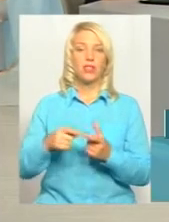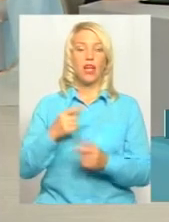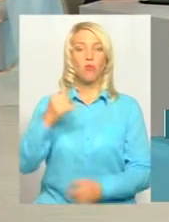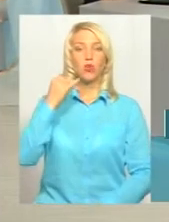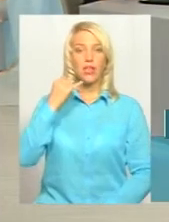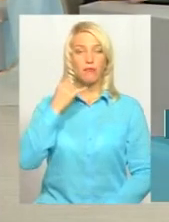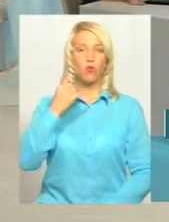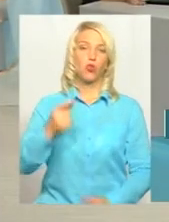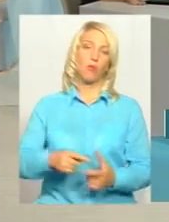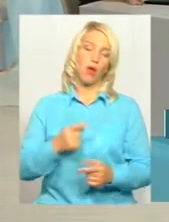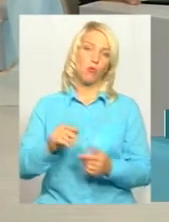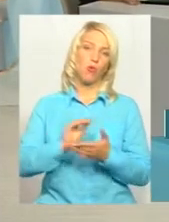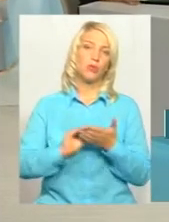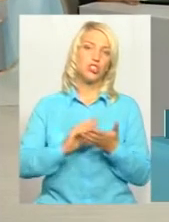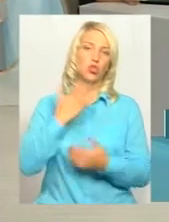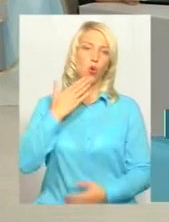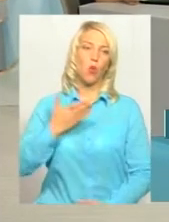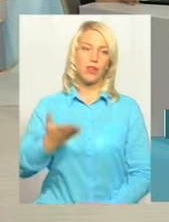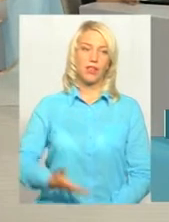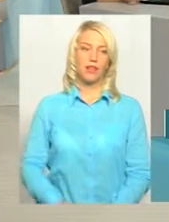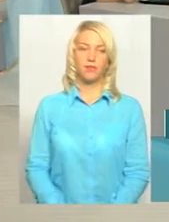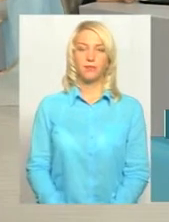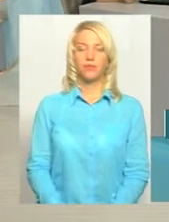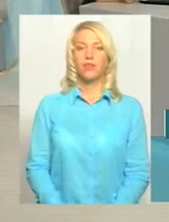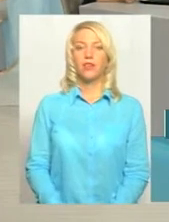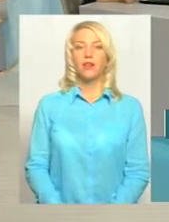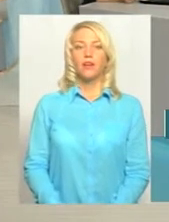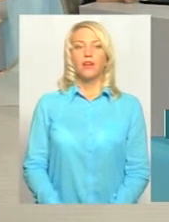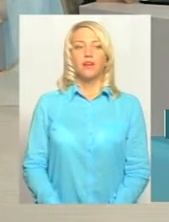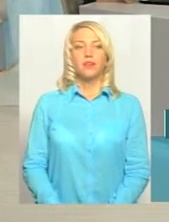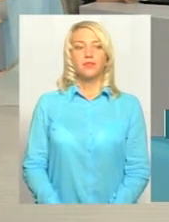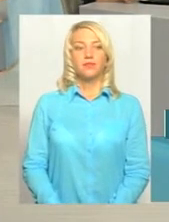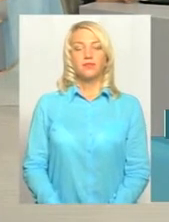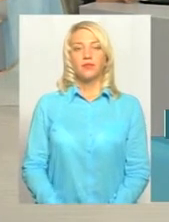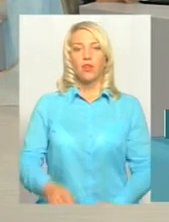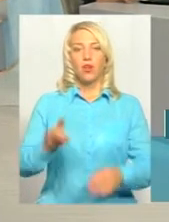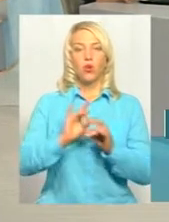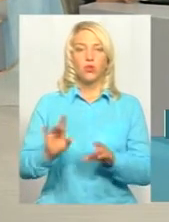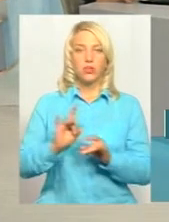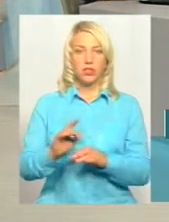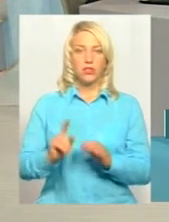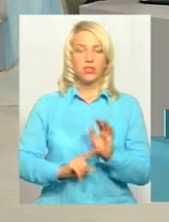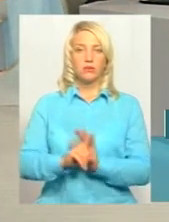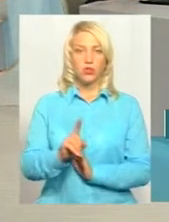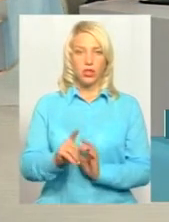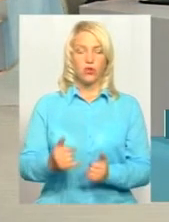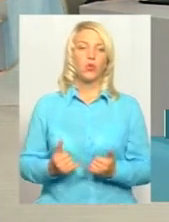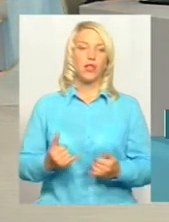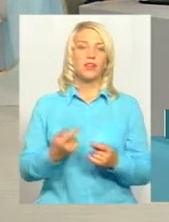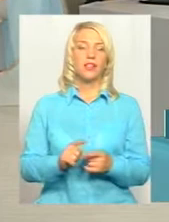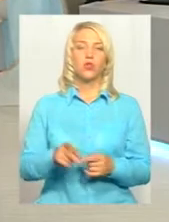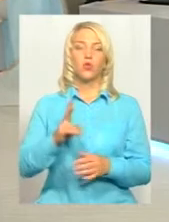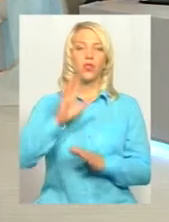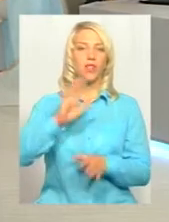прямою трансляцією у Фейсбук. Пане Миколо, розкажіть спочатку для тих, хто не чув, що